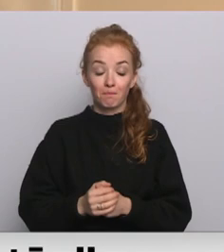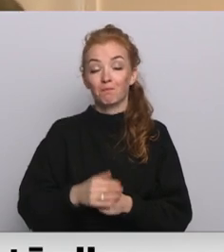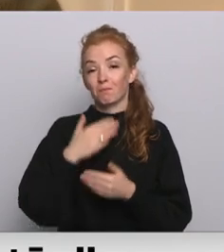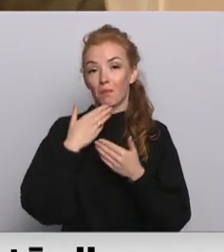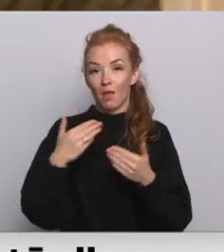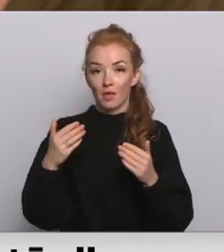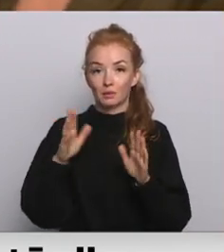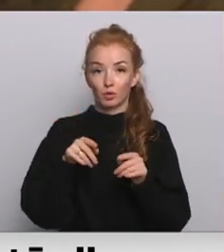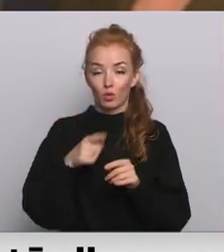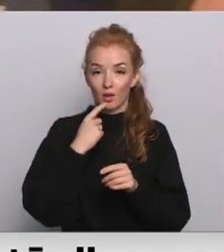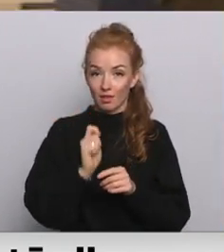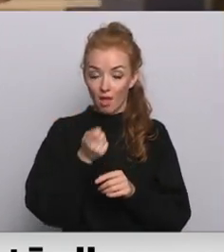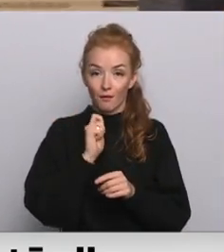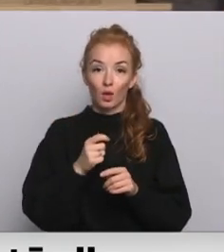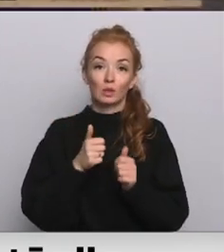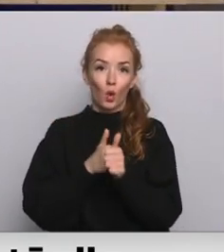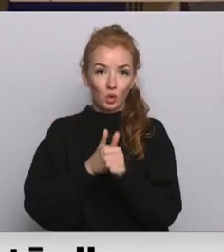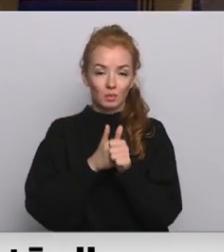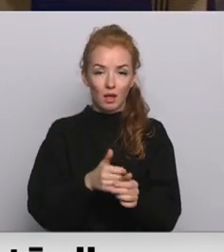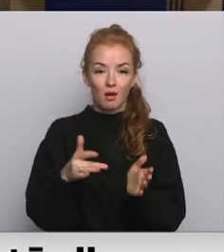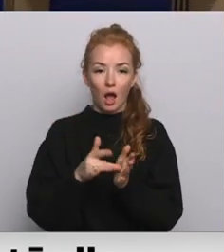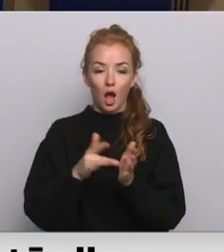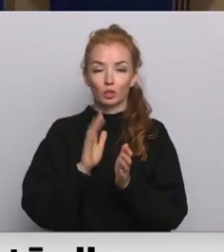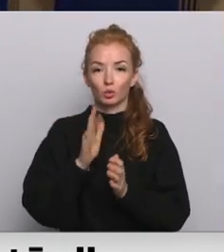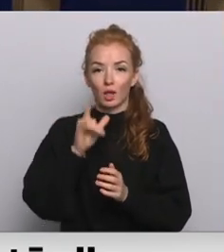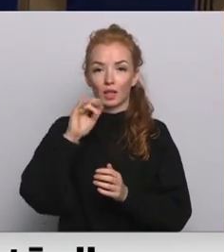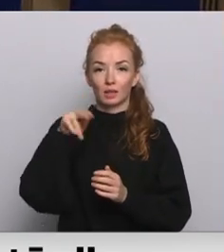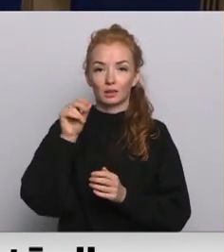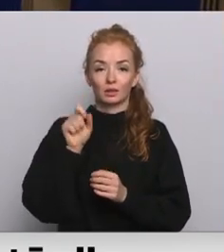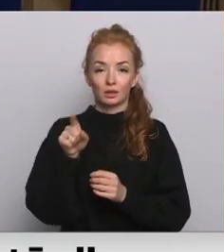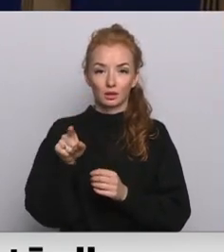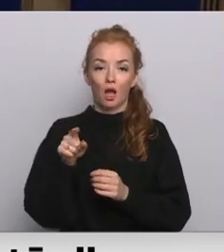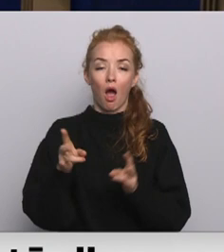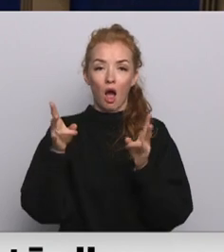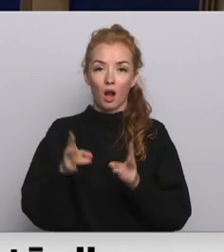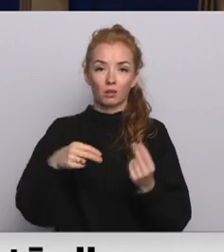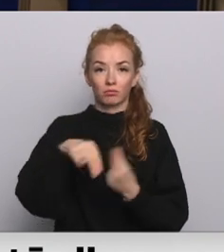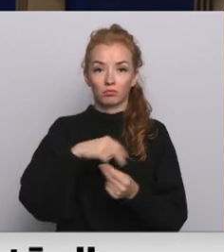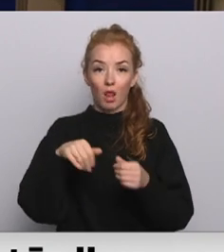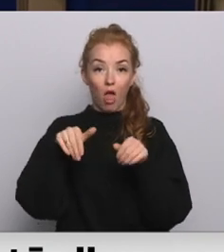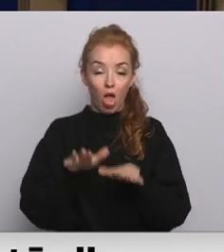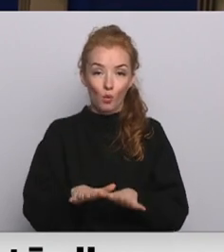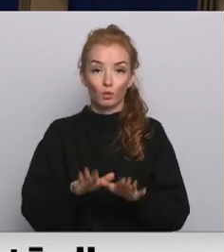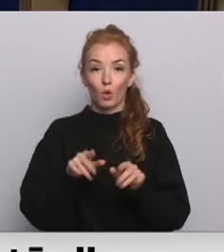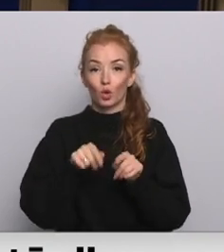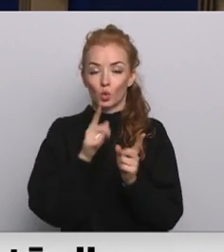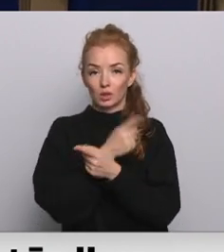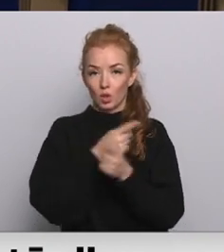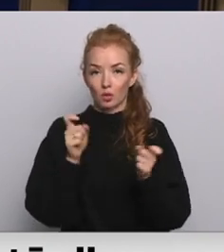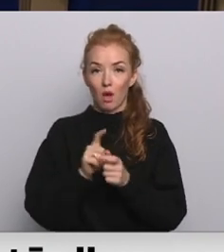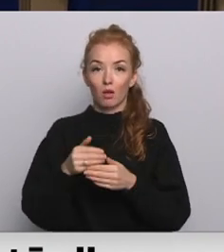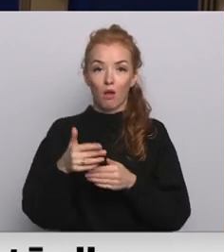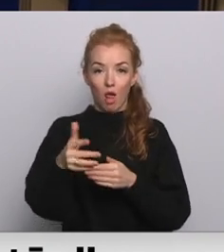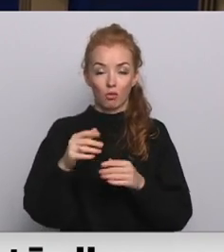paldies, noteikti arī sekosim līdz, kāds būs līzda padomes sārkārtas lēmums, un par to arī vēstīsim turpmākos ziņa